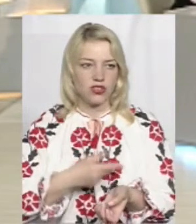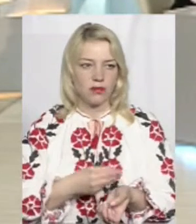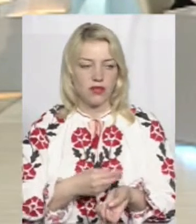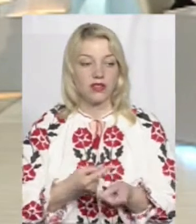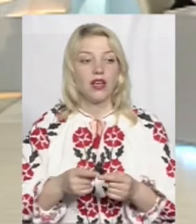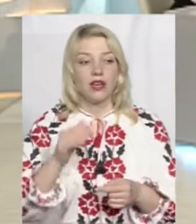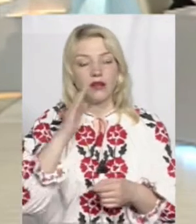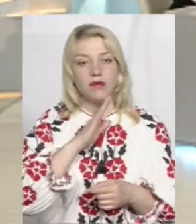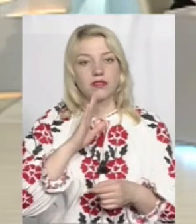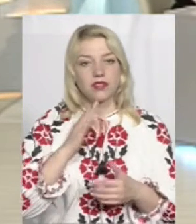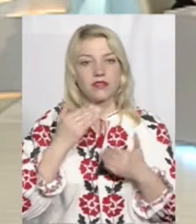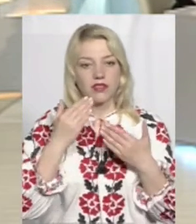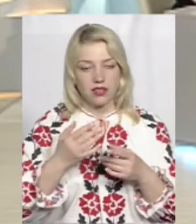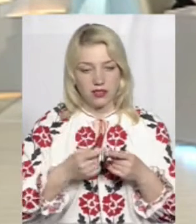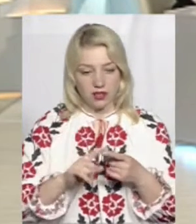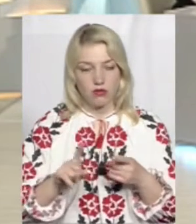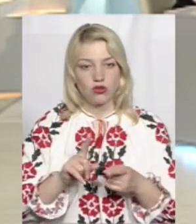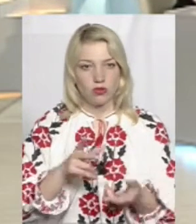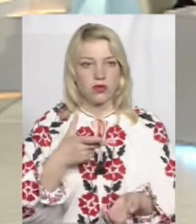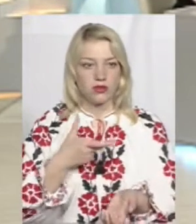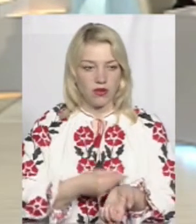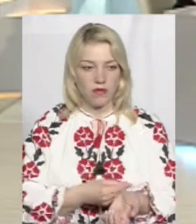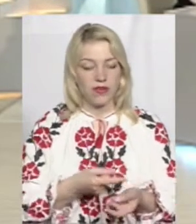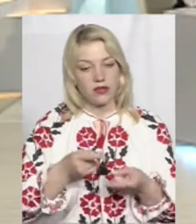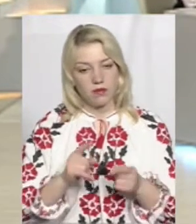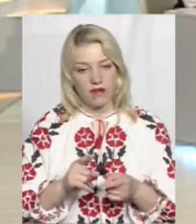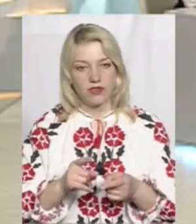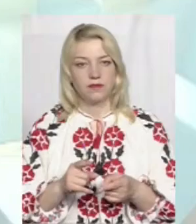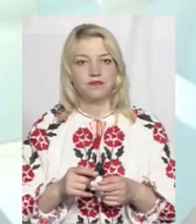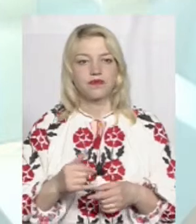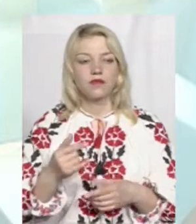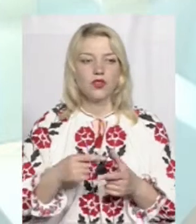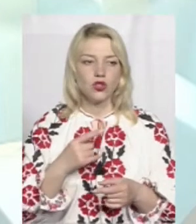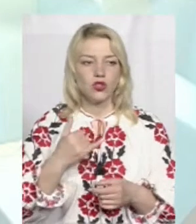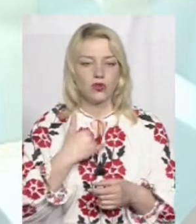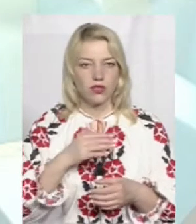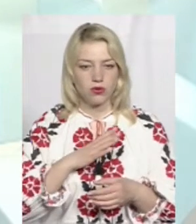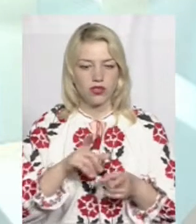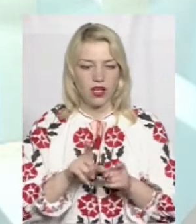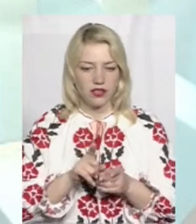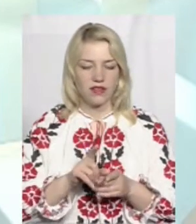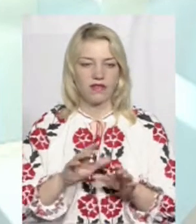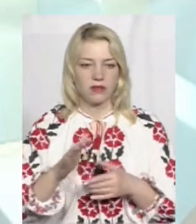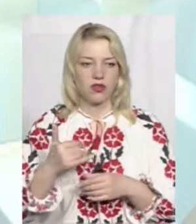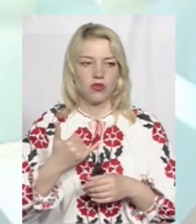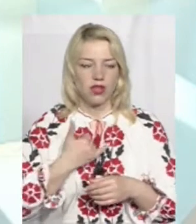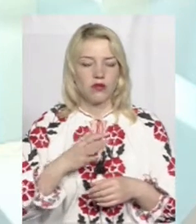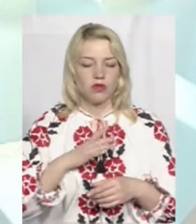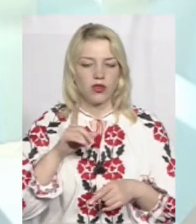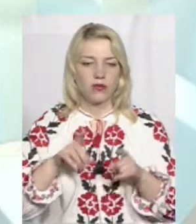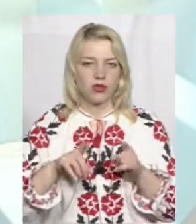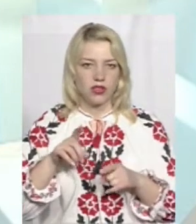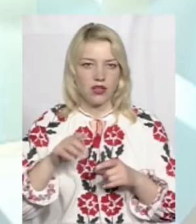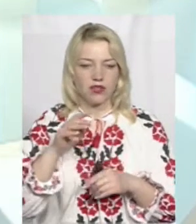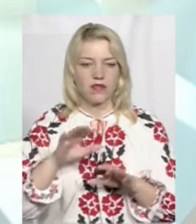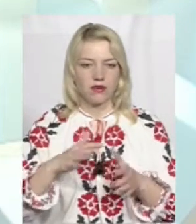зверталися з тим, щоб насправді щепили. Чи були такі випадки виявлені у нас в місті? У нас були такі поодинокі випадки, коли батьки